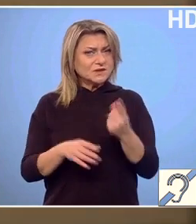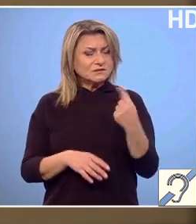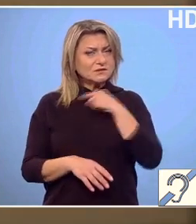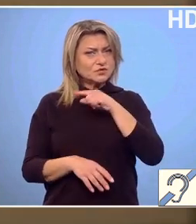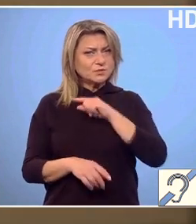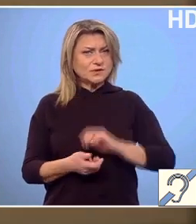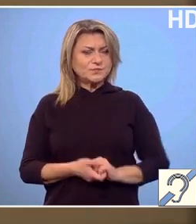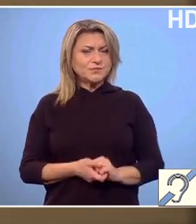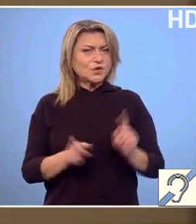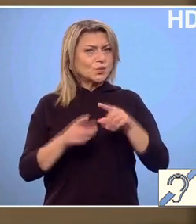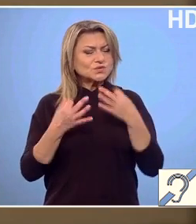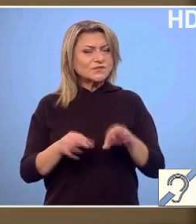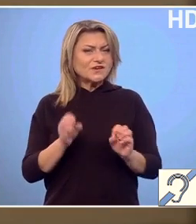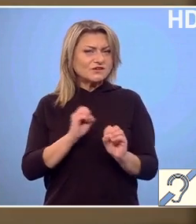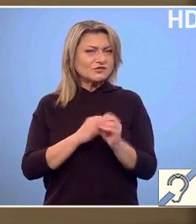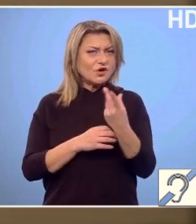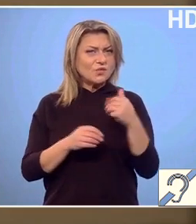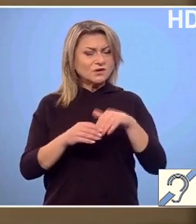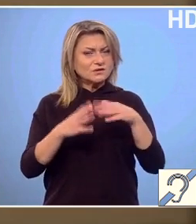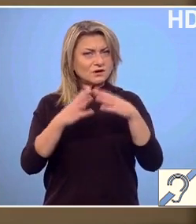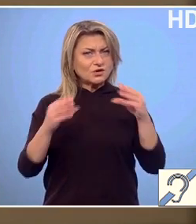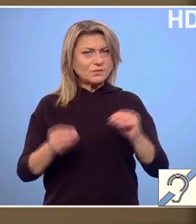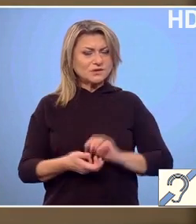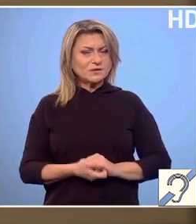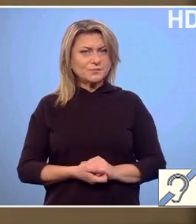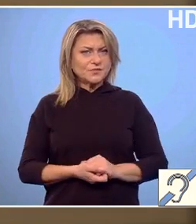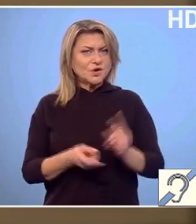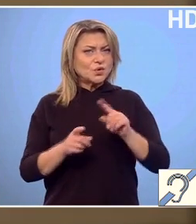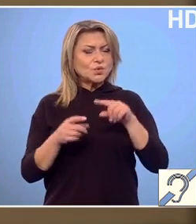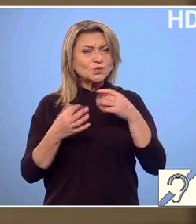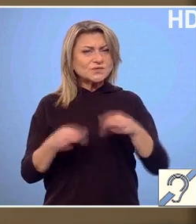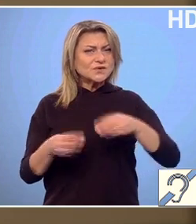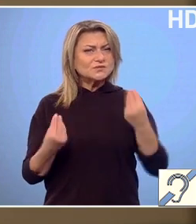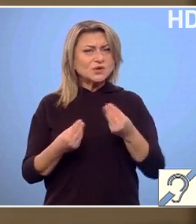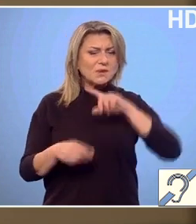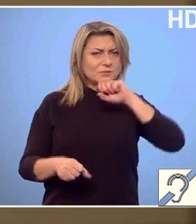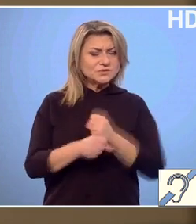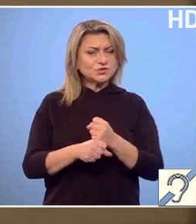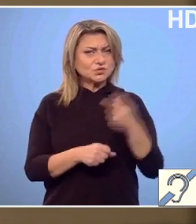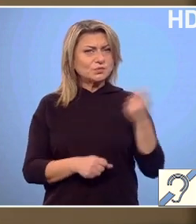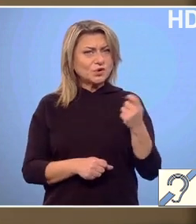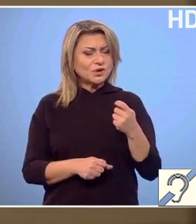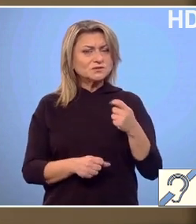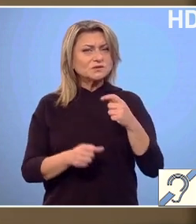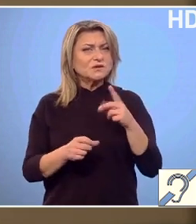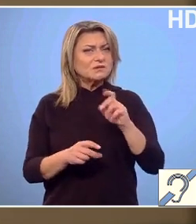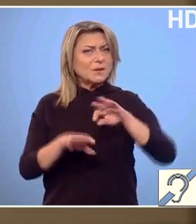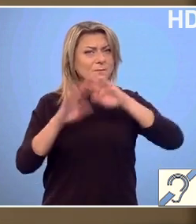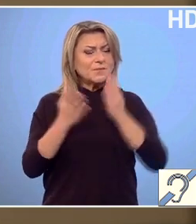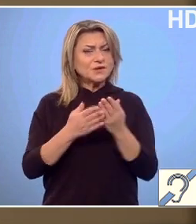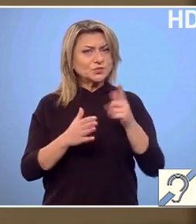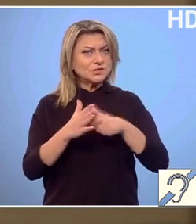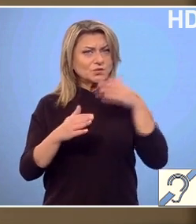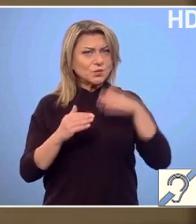El nu va fi doar o nouătate în România și nu va fi doar cel mai ambițios proiect de mediu din ultimii 30 de ani,